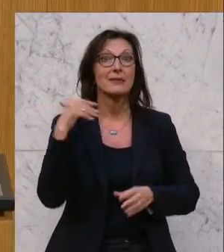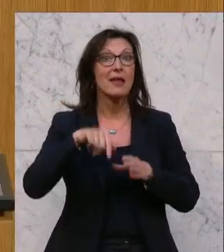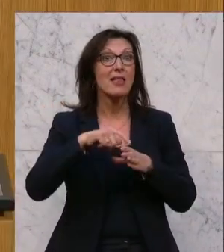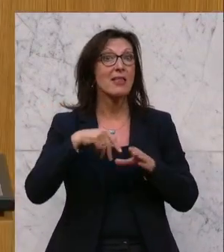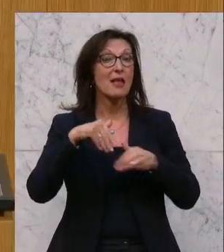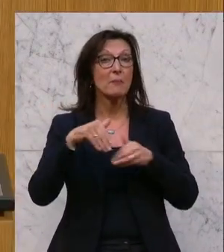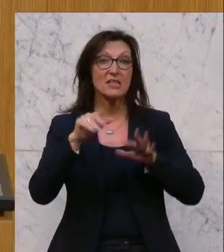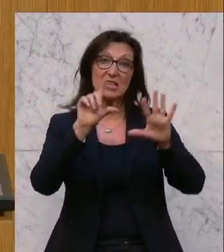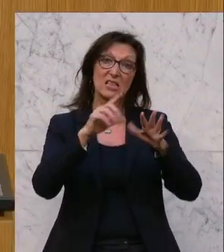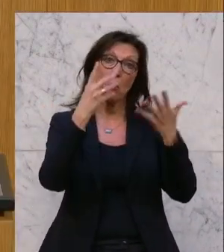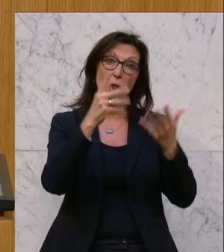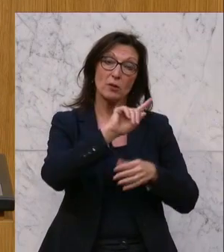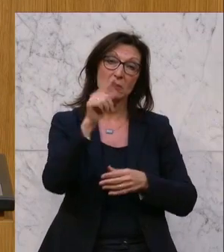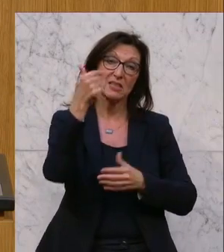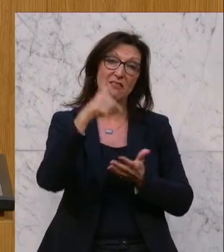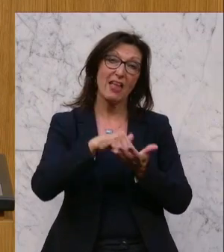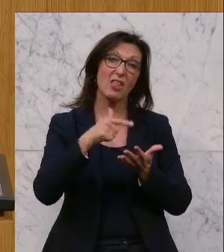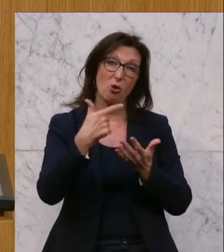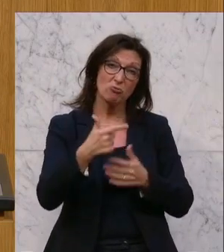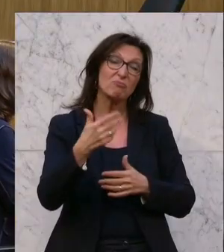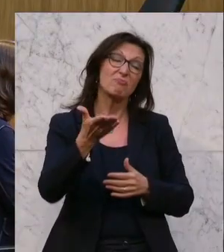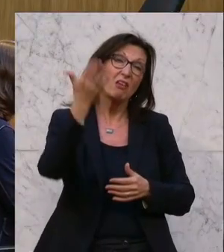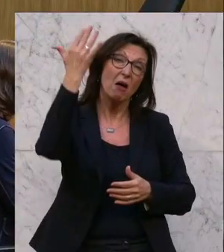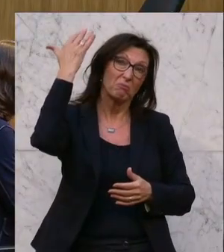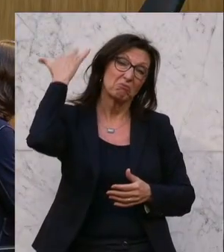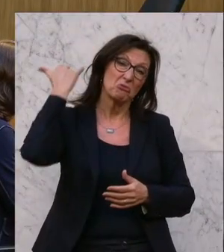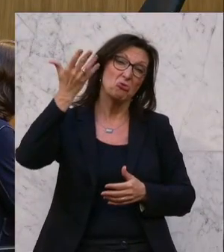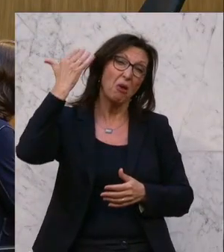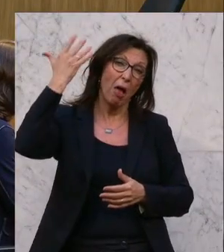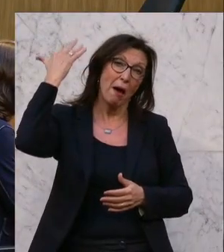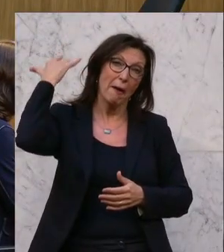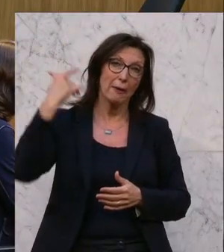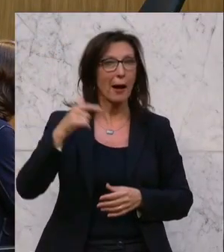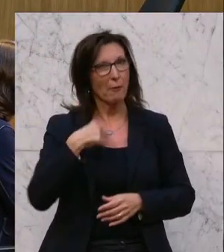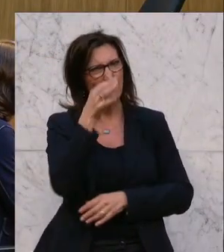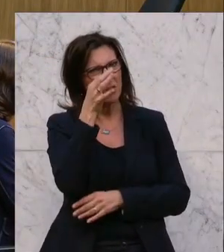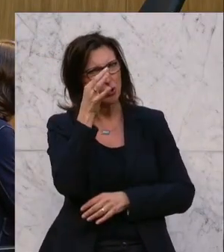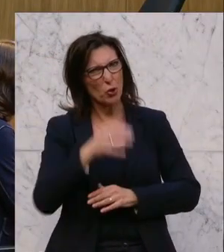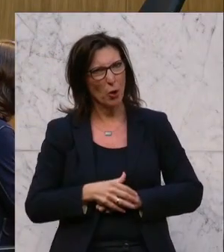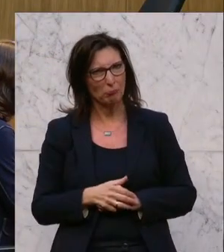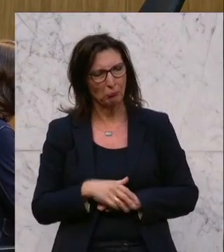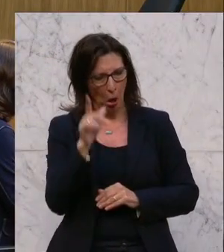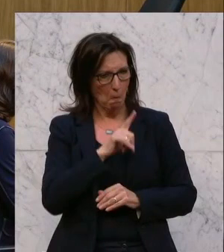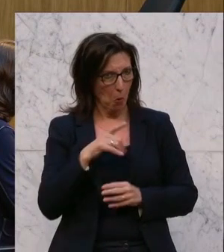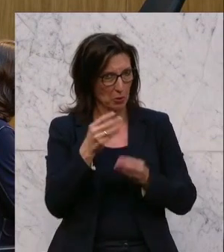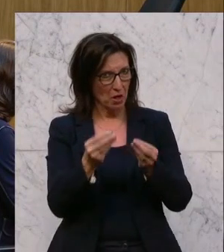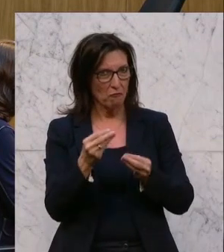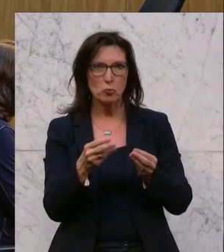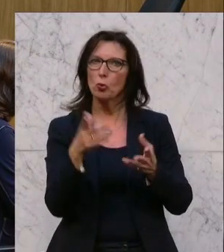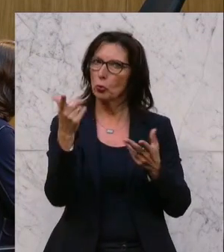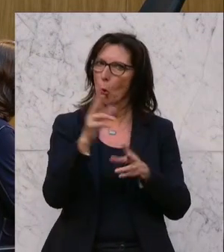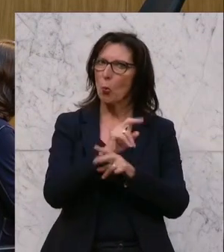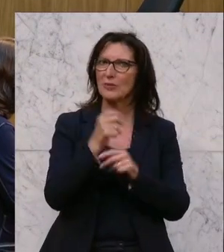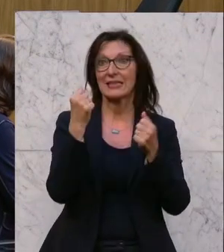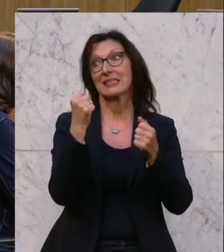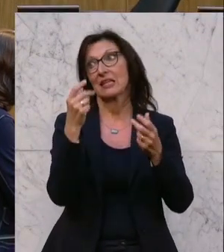97 bis 2000. Das ist schon ein Zeitalter her. Ja, und wir sind ja mal gespannt. Wir wünschen es der Polizei und der Sicherheit Österreicher